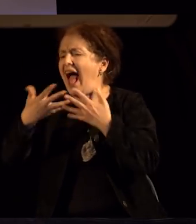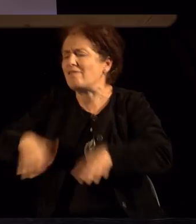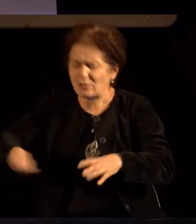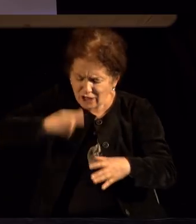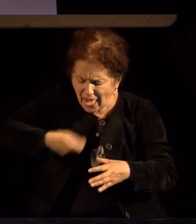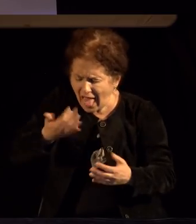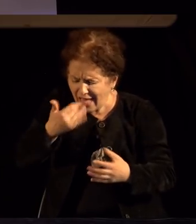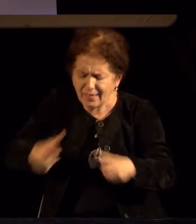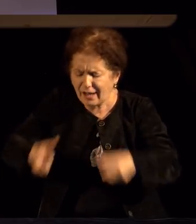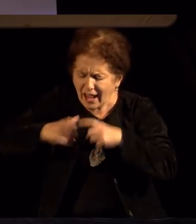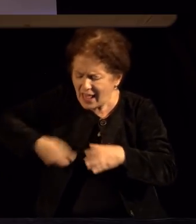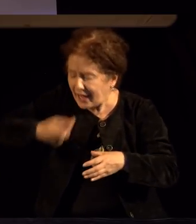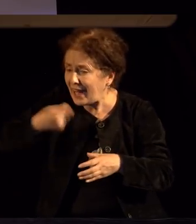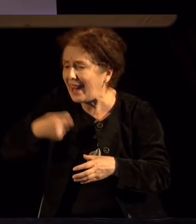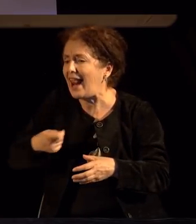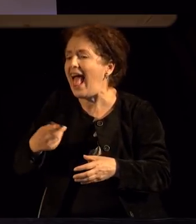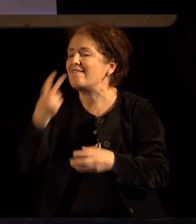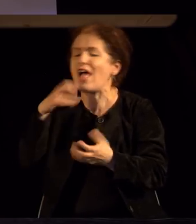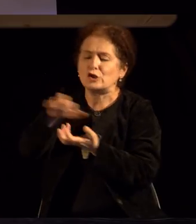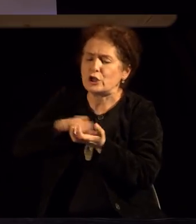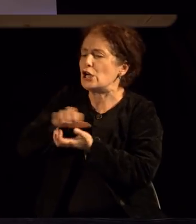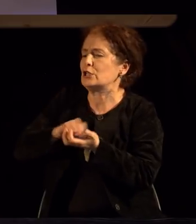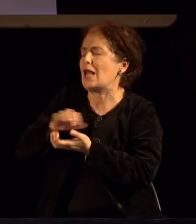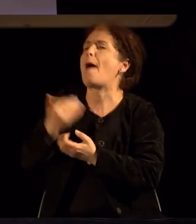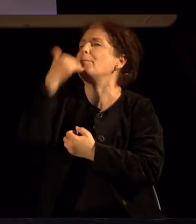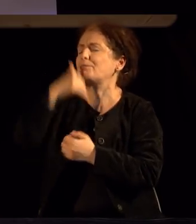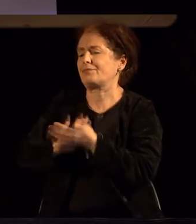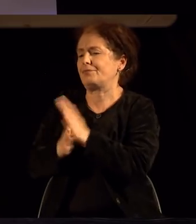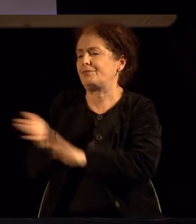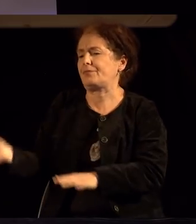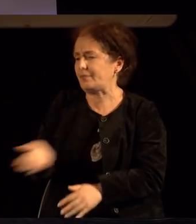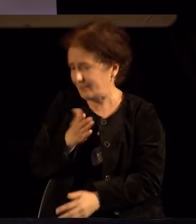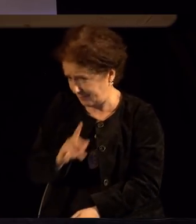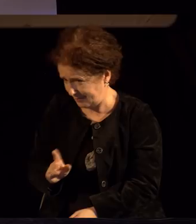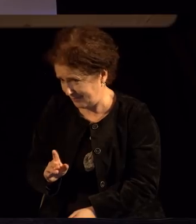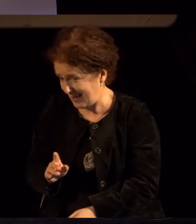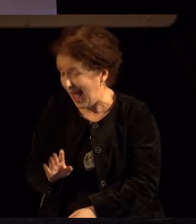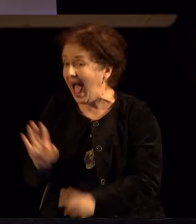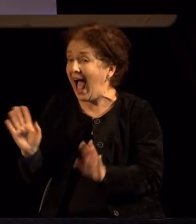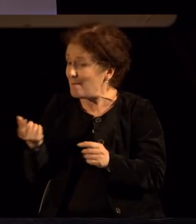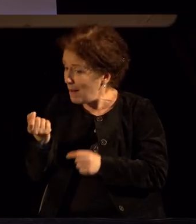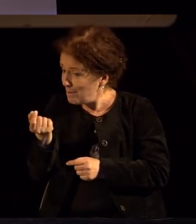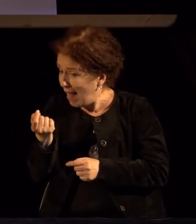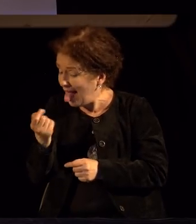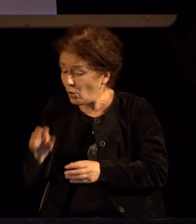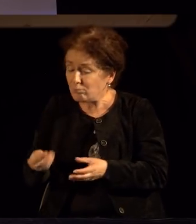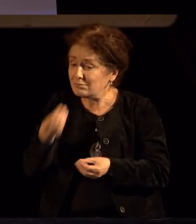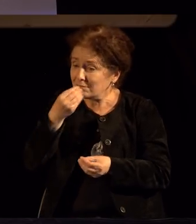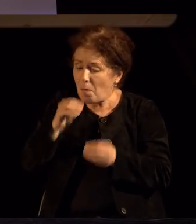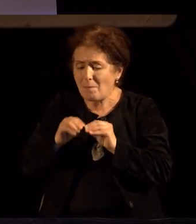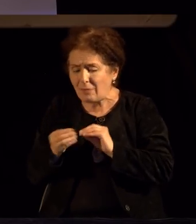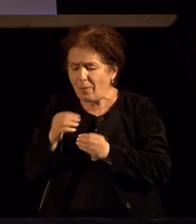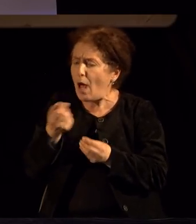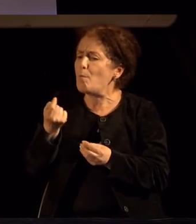Зимаш еден залаг, два-три пати джвакаш и голташ. Ама ако земеш сега малку, полека, полека,